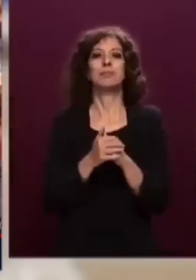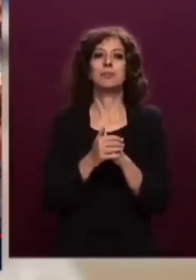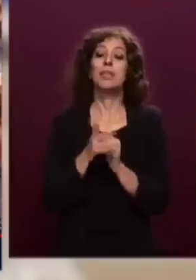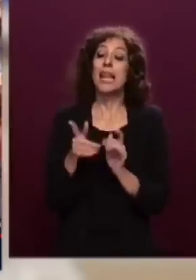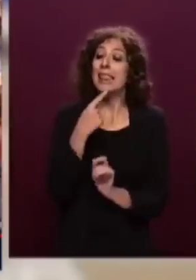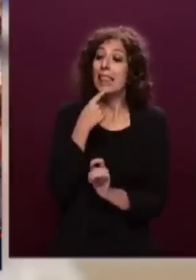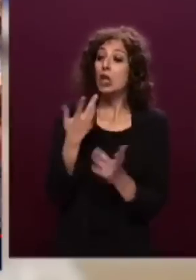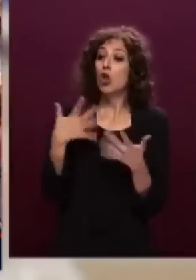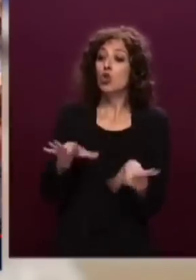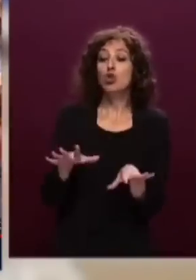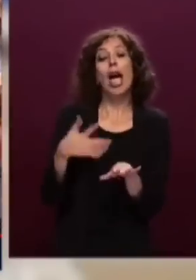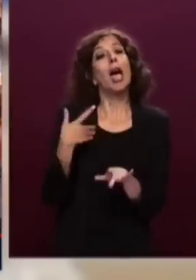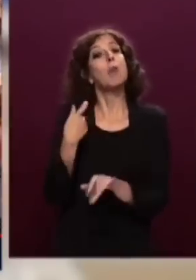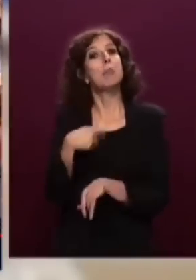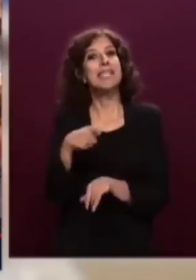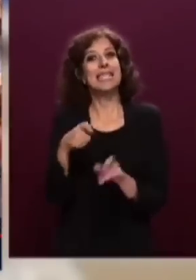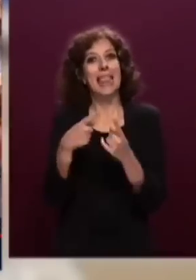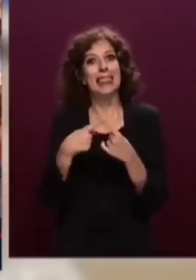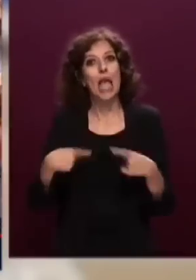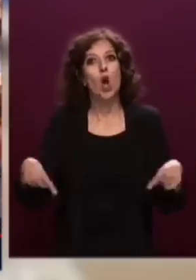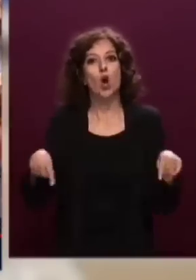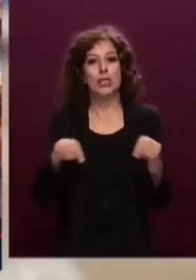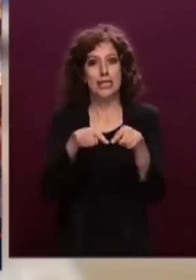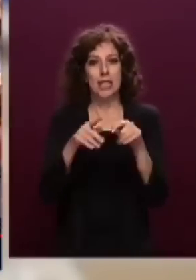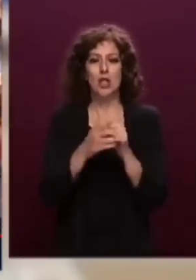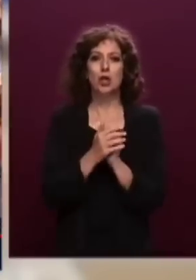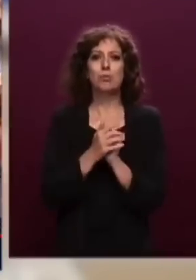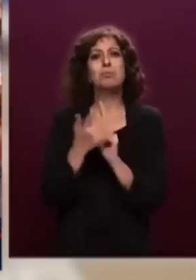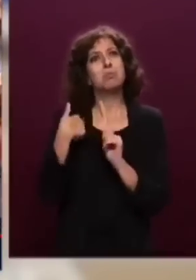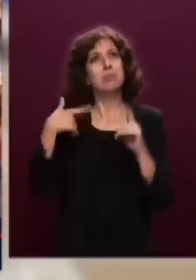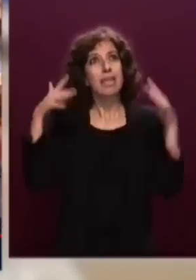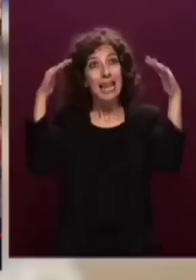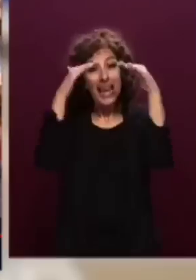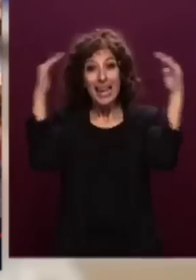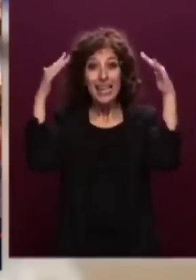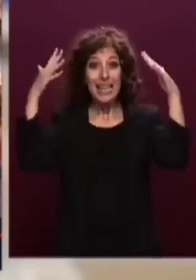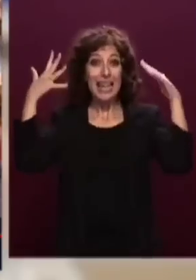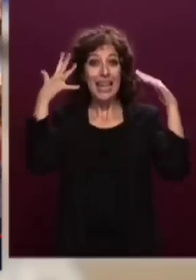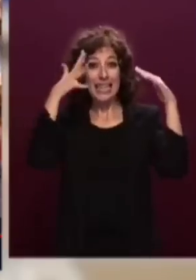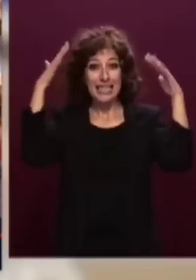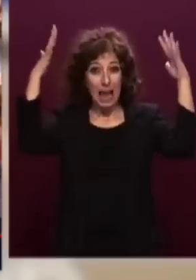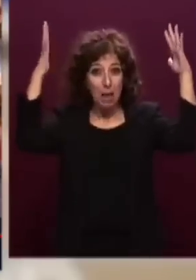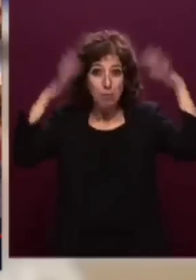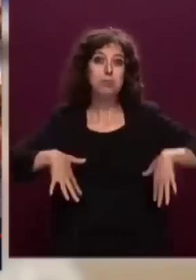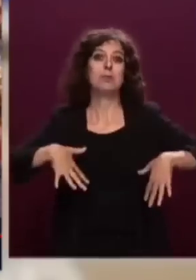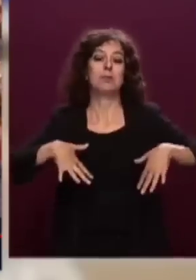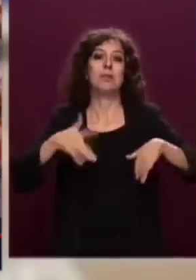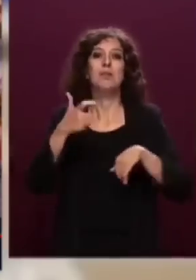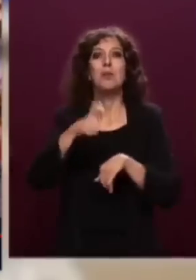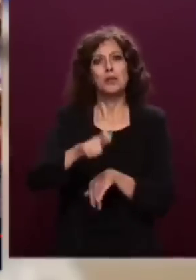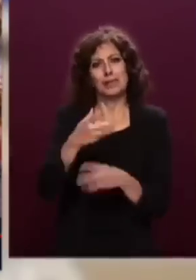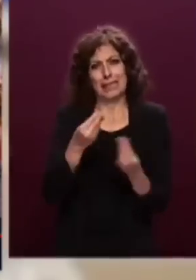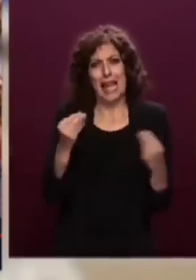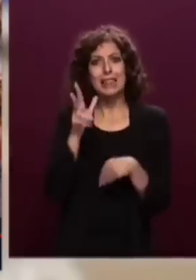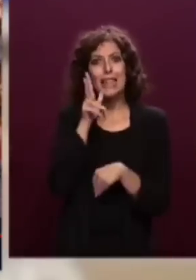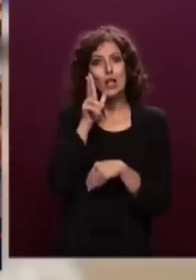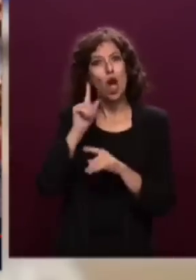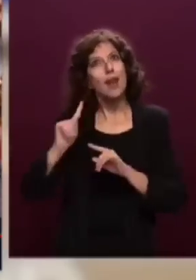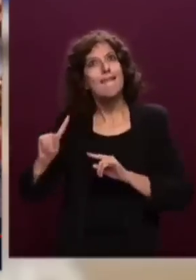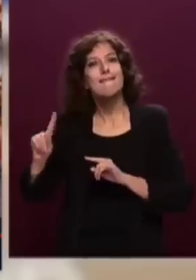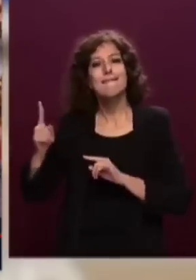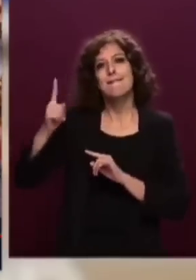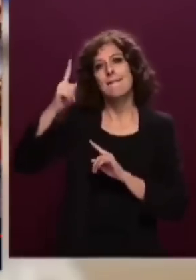Consiglio. Va in mille pezzi il tetto di cristallo che tuttora impedisce a tante donne di conquistare